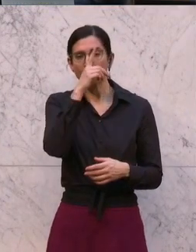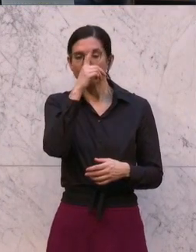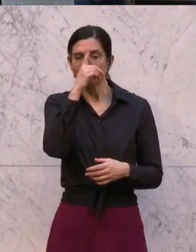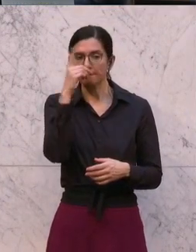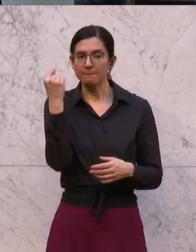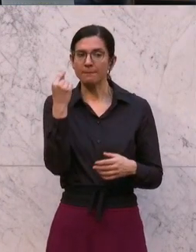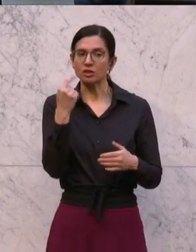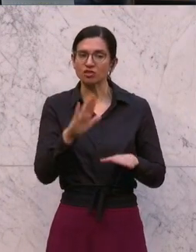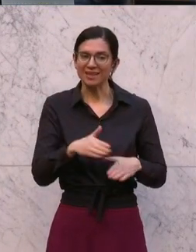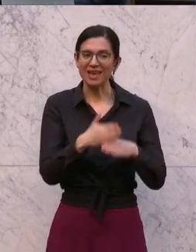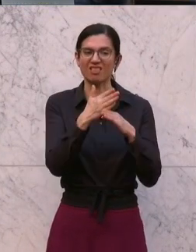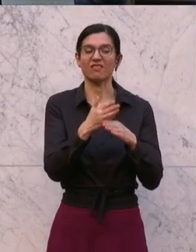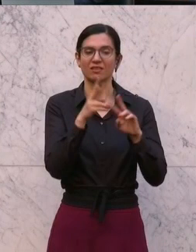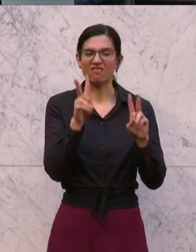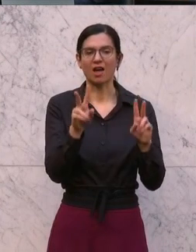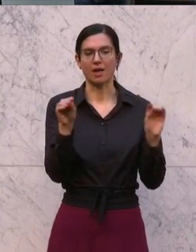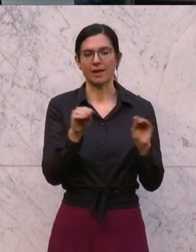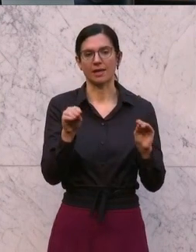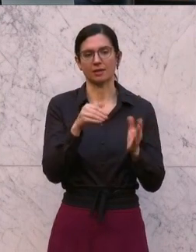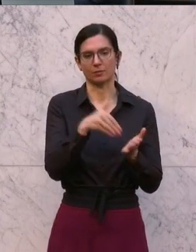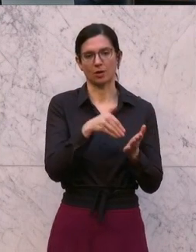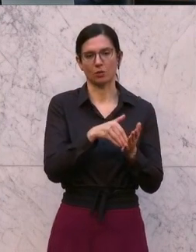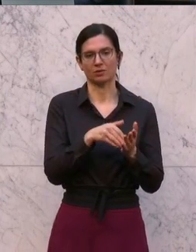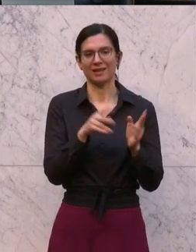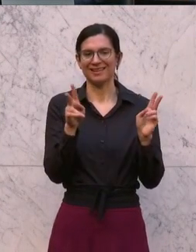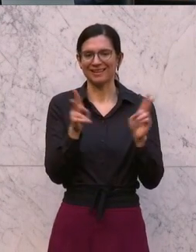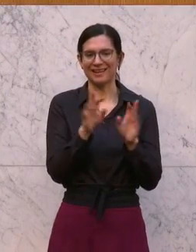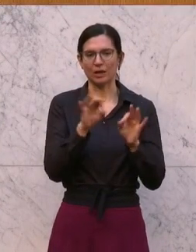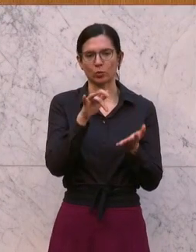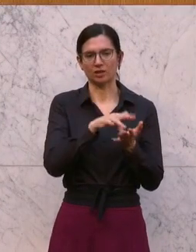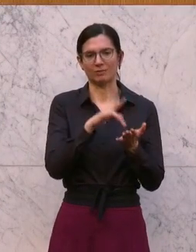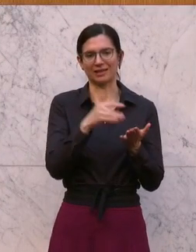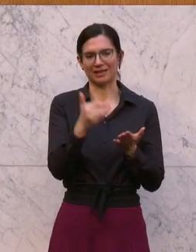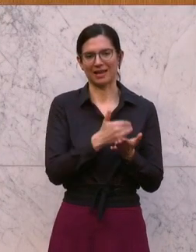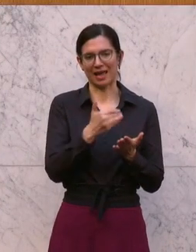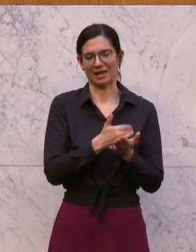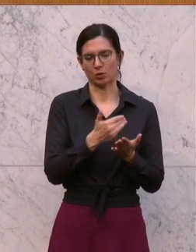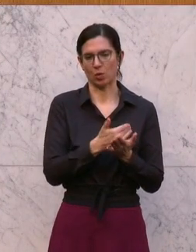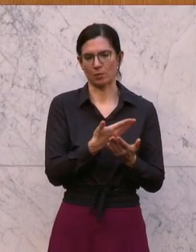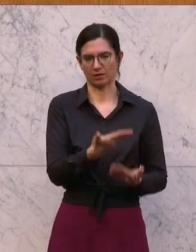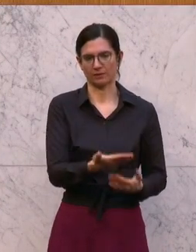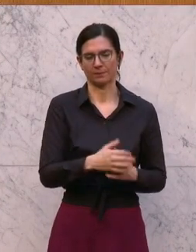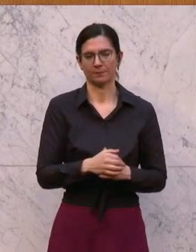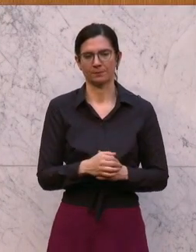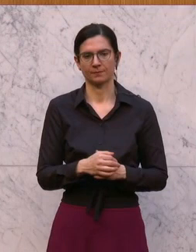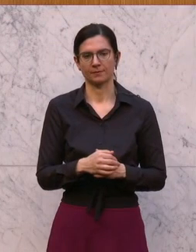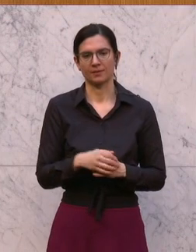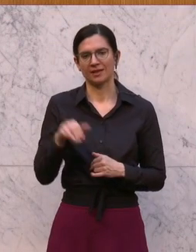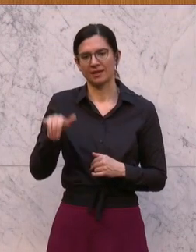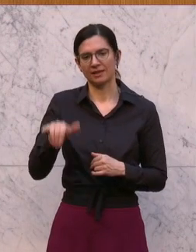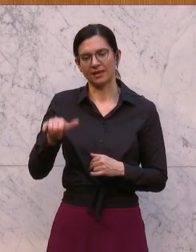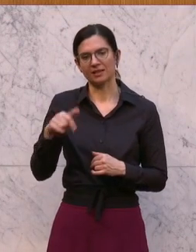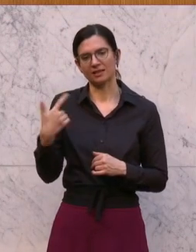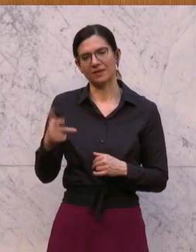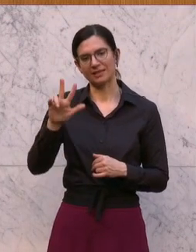Geld wirklich brauchen, weil sie kleine oder mittlere Einkommen haben. Und ich denke, das ist der richtige Weg. Wir haben ja bereits im Jänner 2023